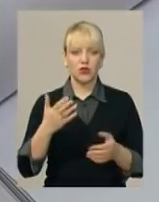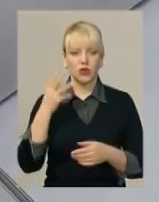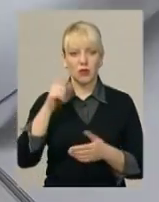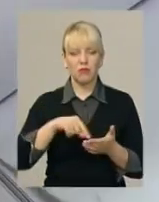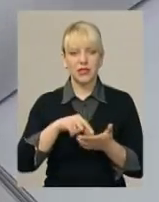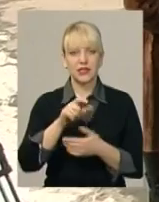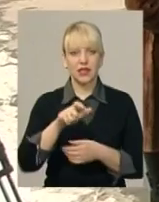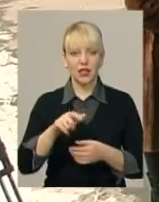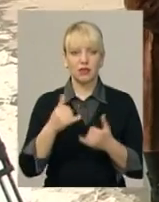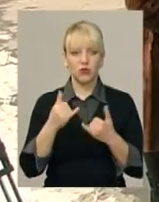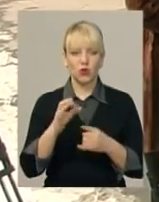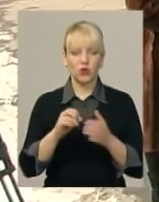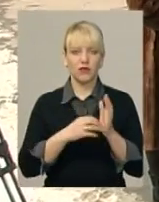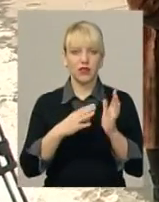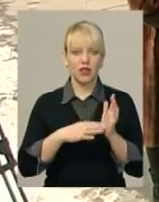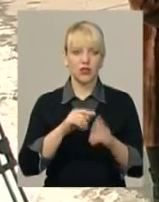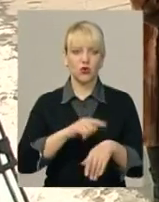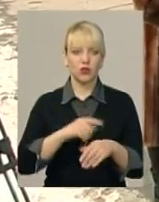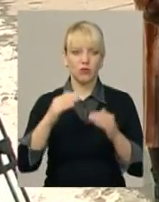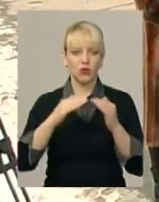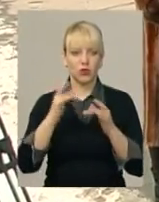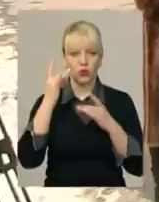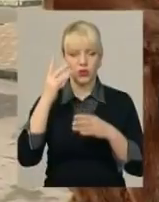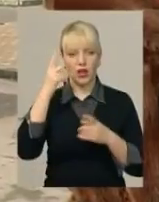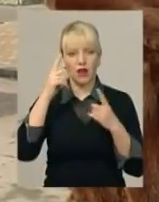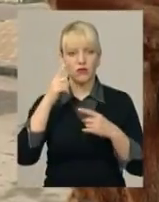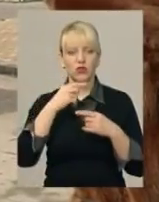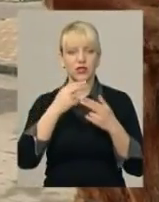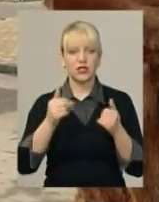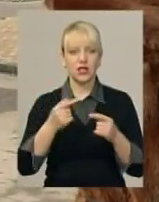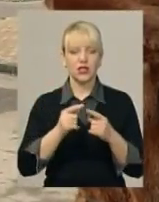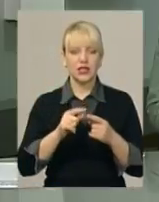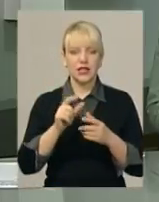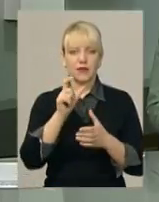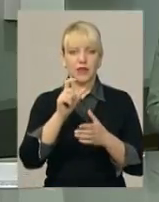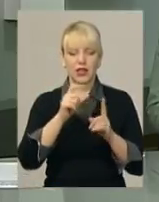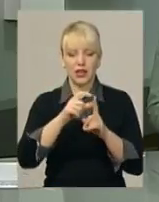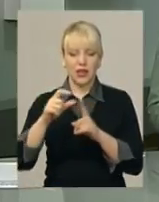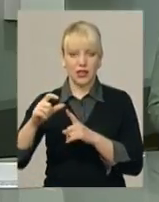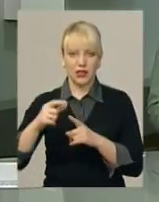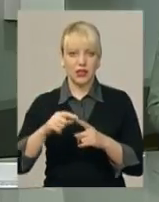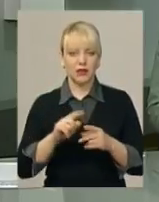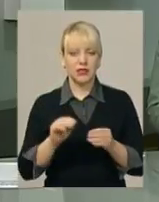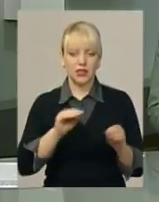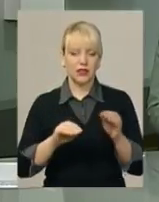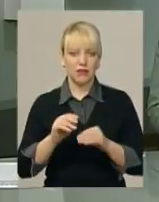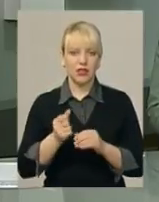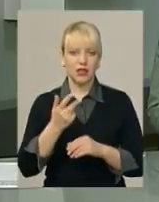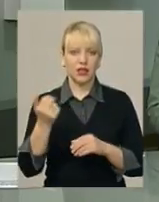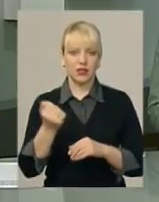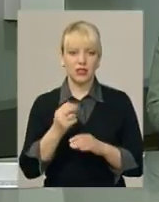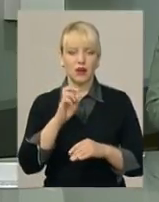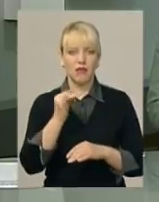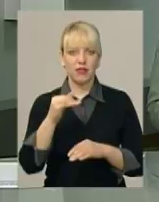сьогодні о 19 годині у Будинку культури. Автор зізнається, римовані рядки склалися впродовж кількох тижнів. Ігор Байдак